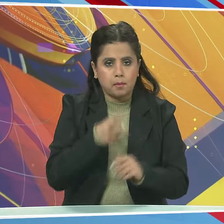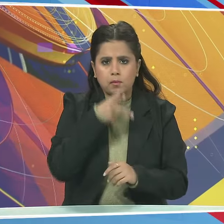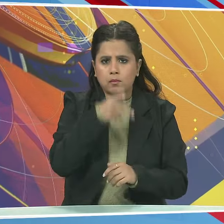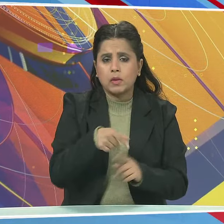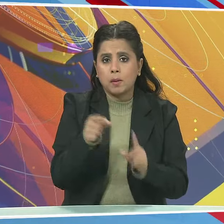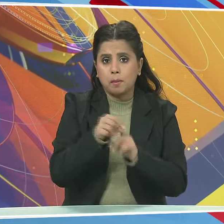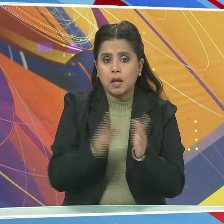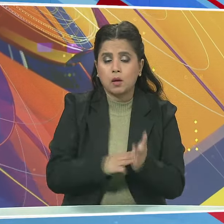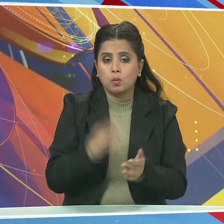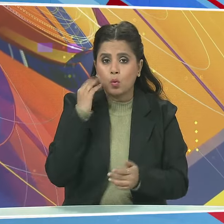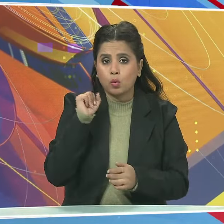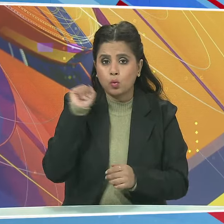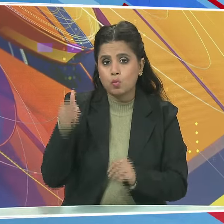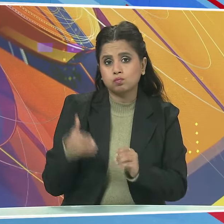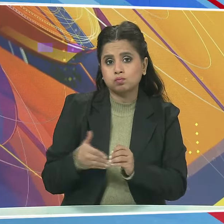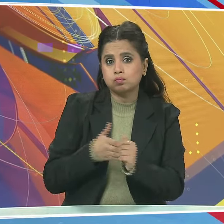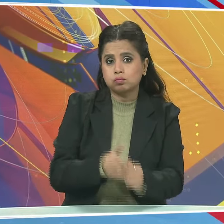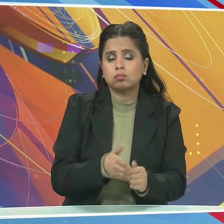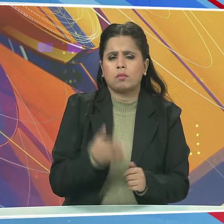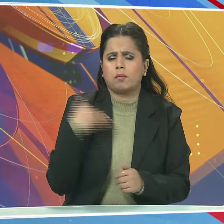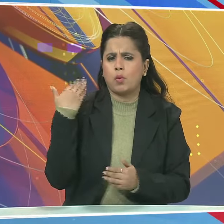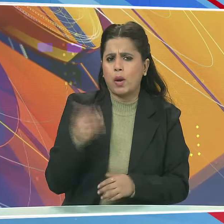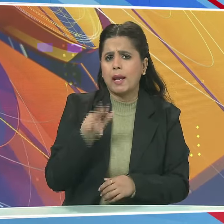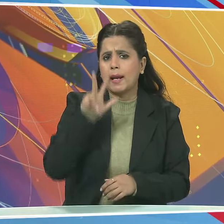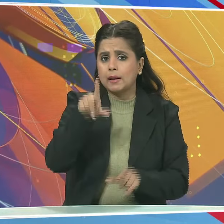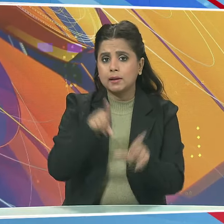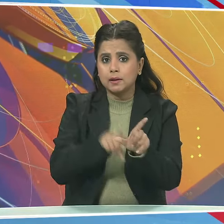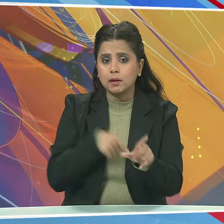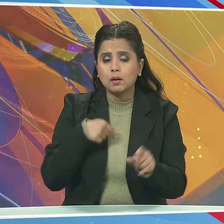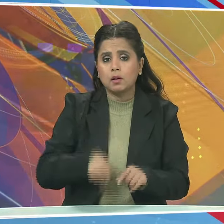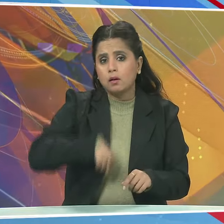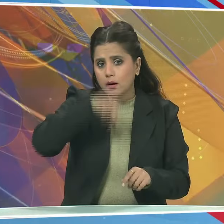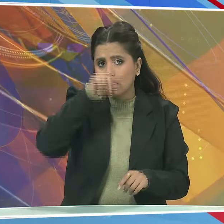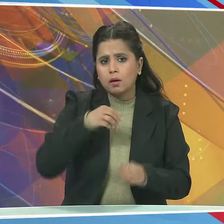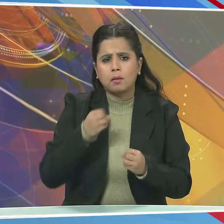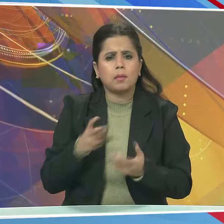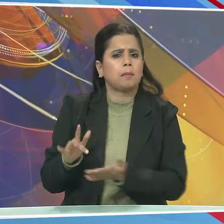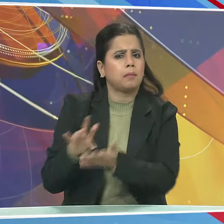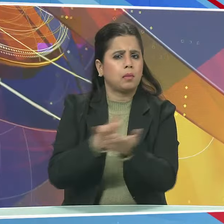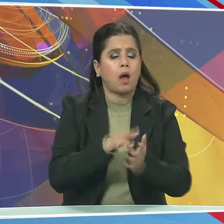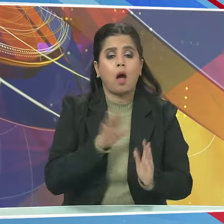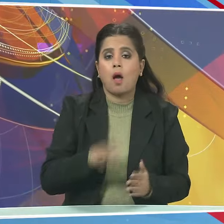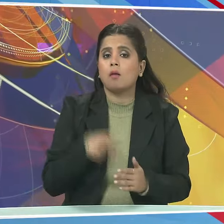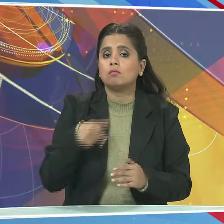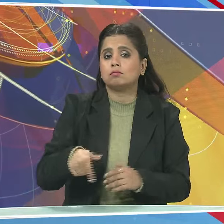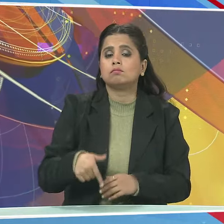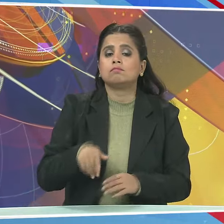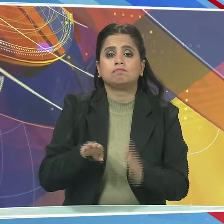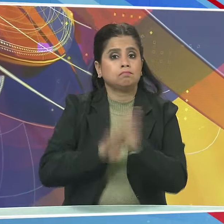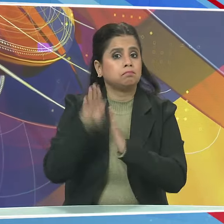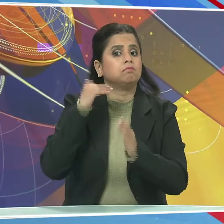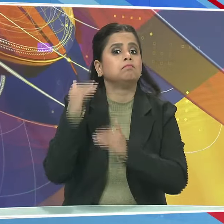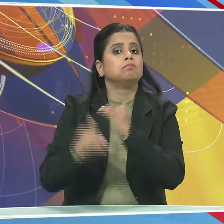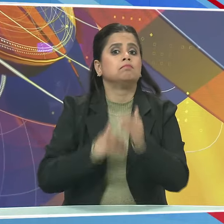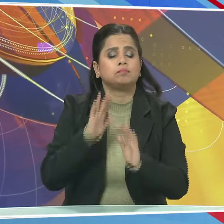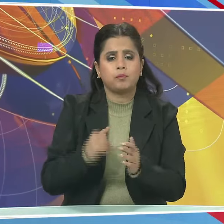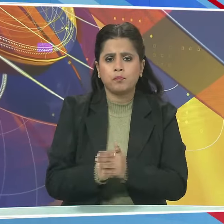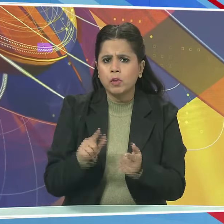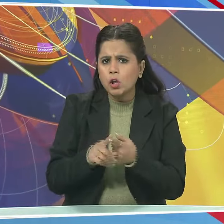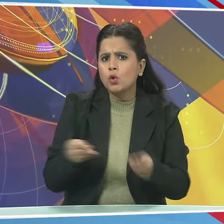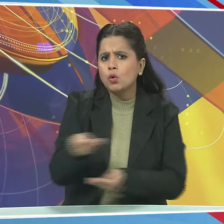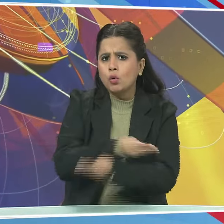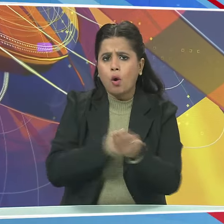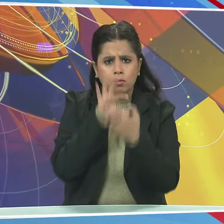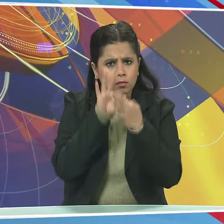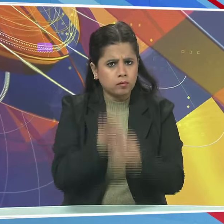पीएम मोदी के नेतृत में पिछले आठ सालों में देश ने हर क्षेत्र में विकास किया है अर्थवेवस्ता के